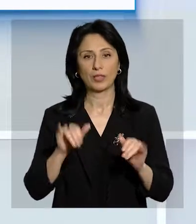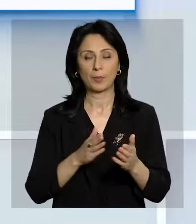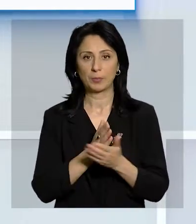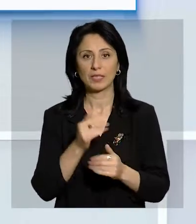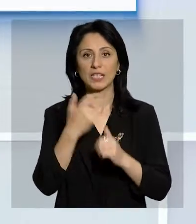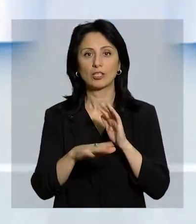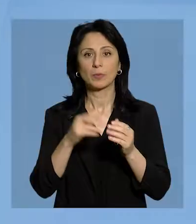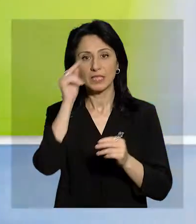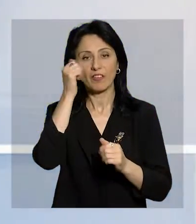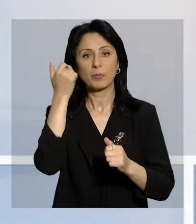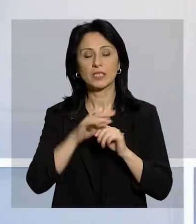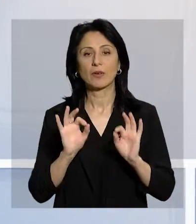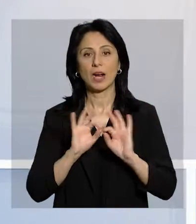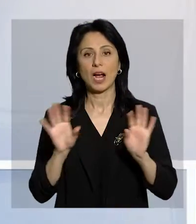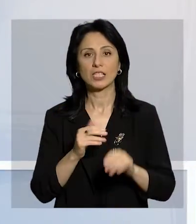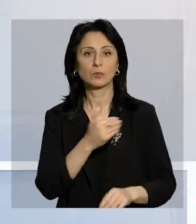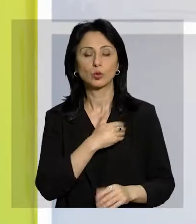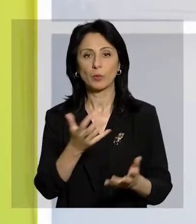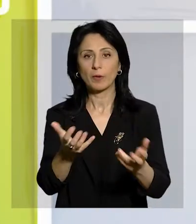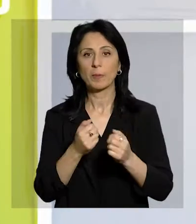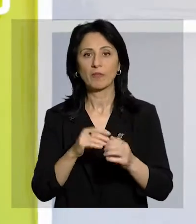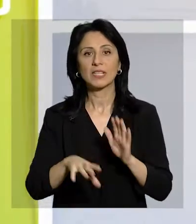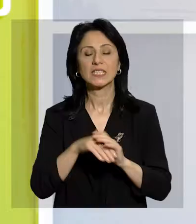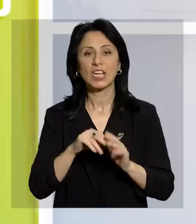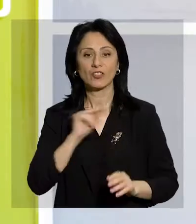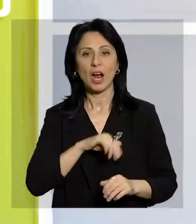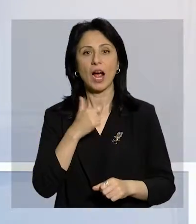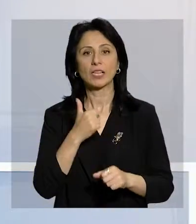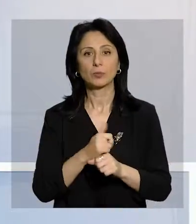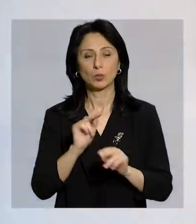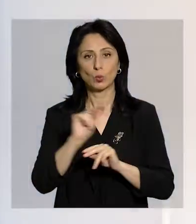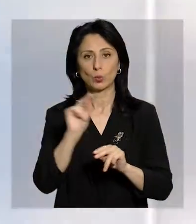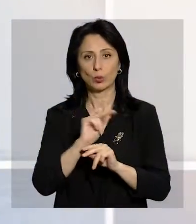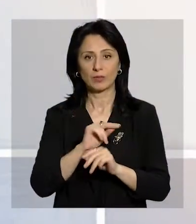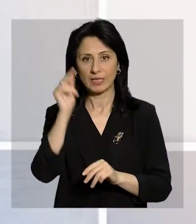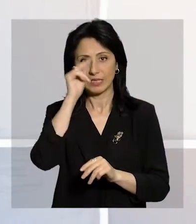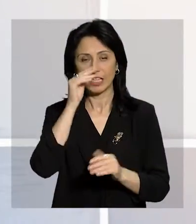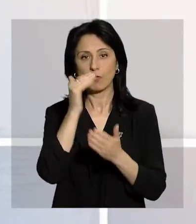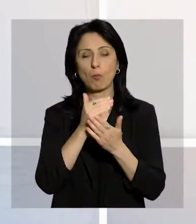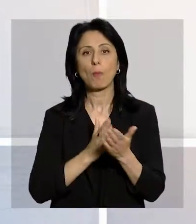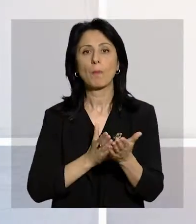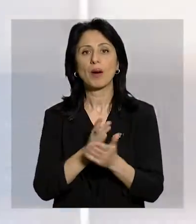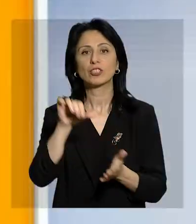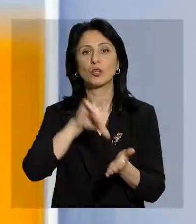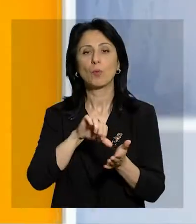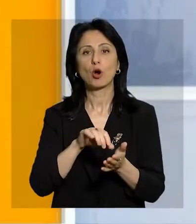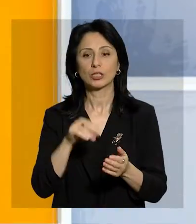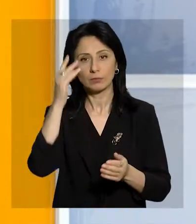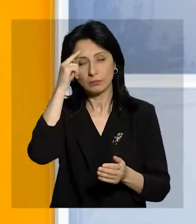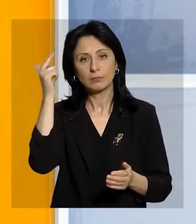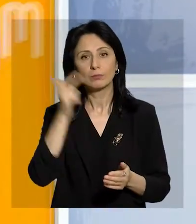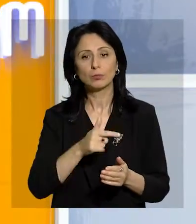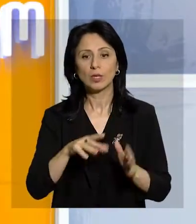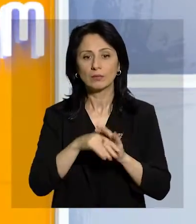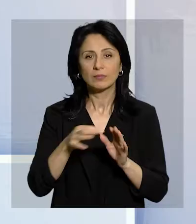Seçki mühitinin ikav məqsədi ilə MCK və təlim mərkəzi arzu edənlər üçün seçki administrasiyası kurslarına qəbul elan edir. Təlim proqramı çərçivəsində